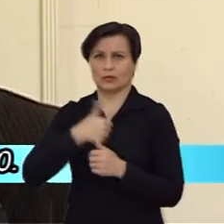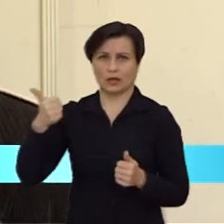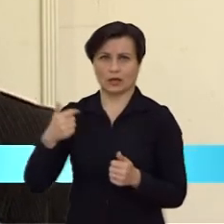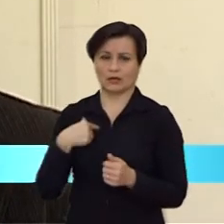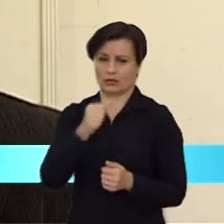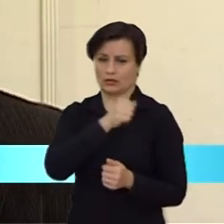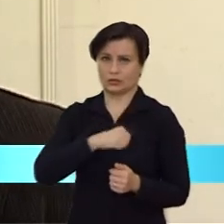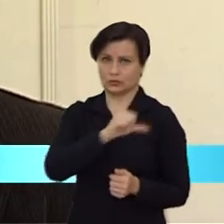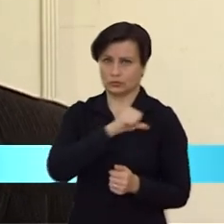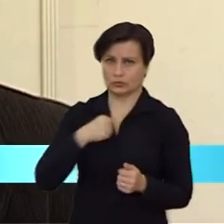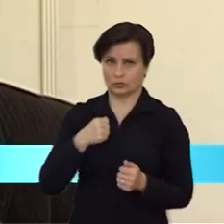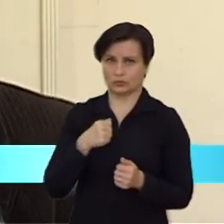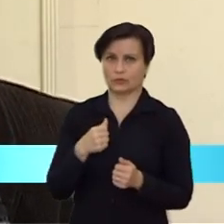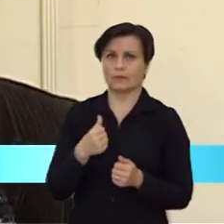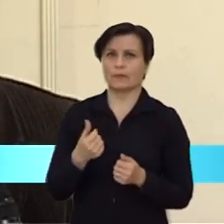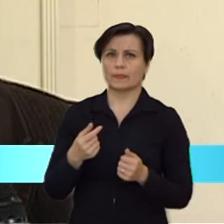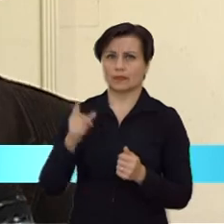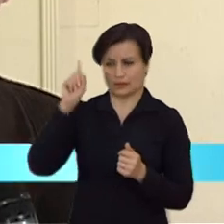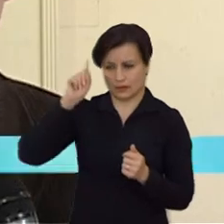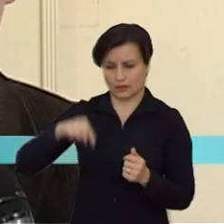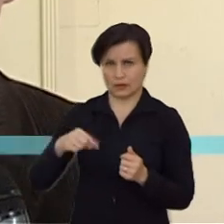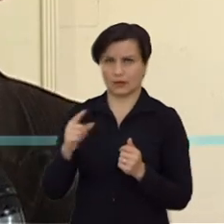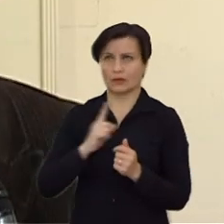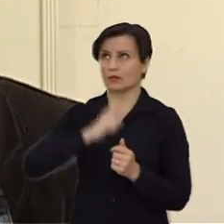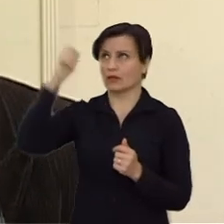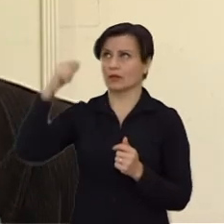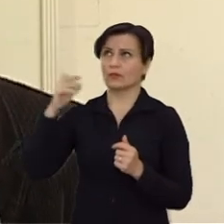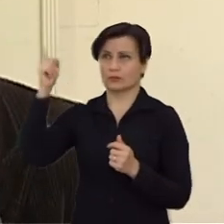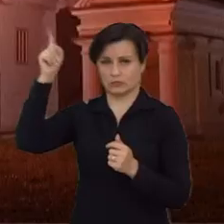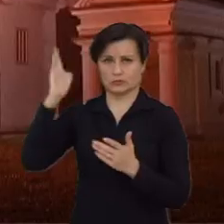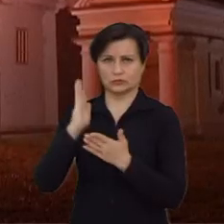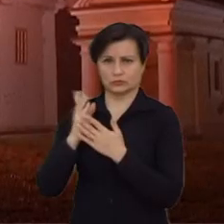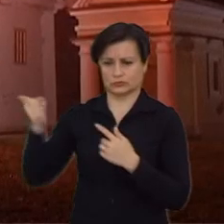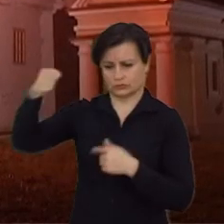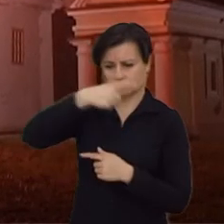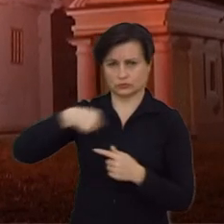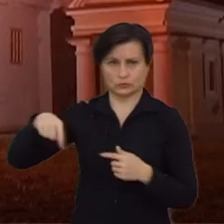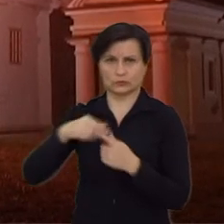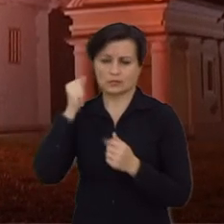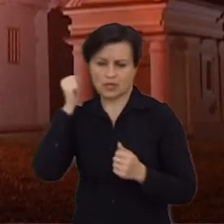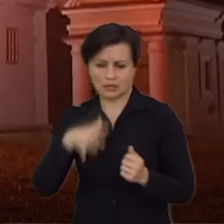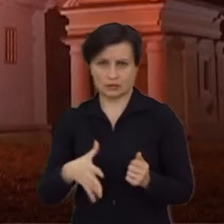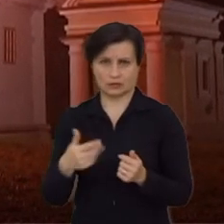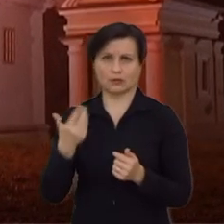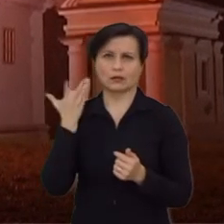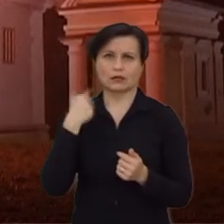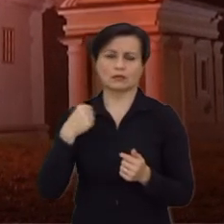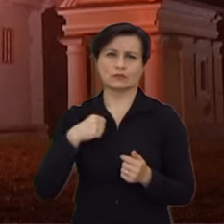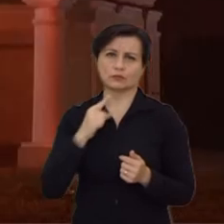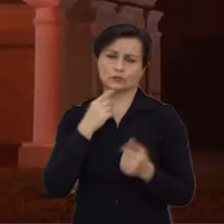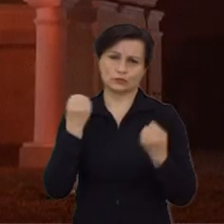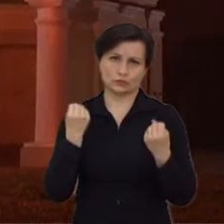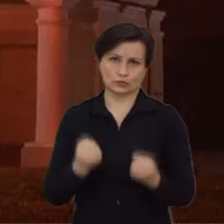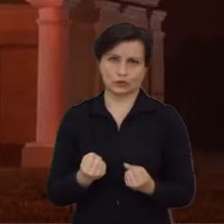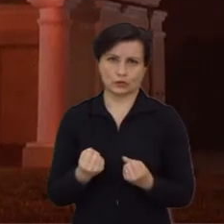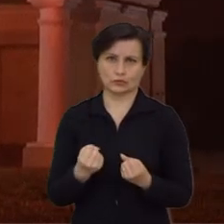Manau, krikščionio išpažįstamas dievas yra dievas su mumis, kuris yra ne tik tai švenčių metų, ne tik bažnyčiose, bet yra